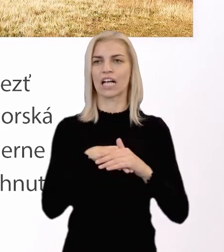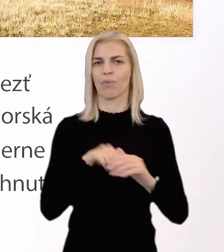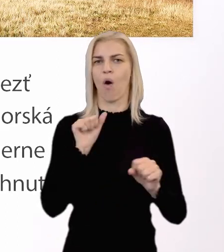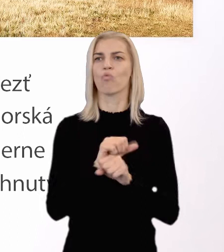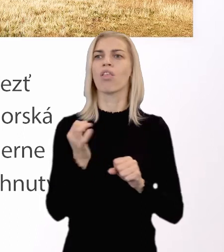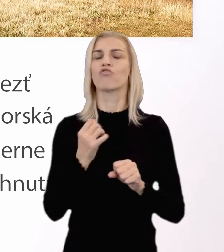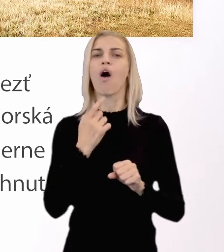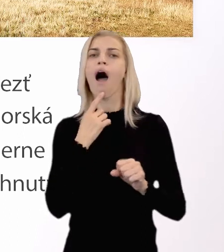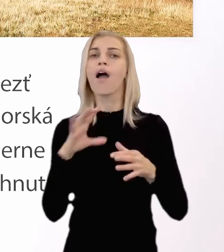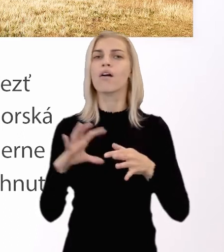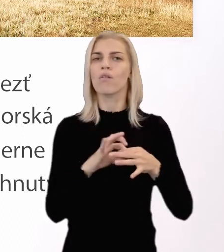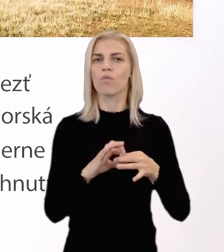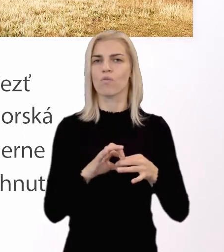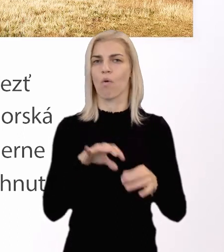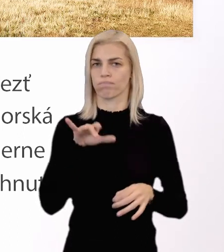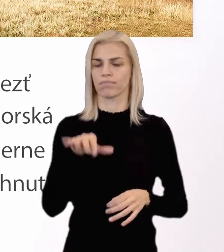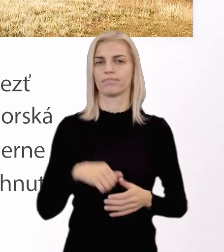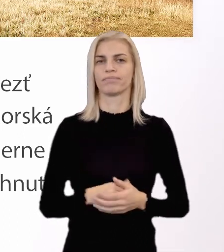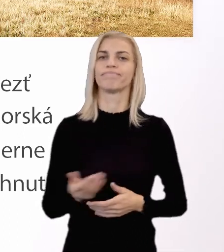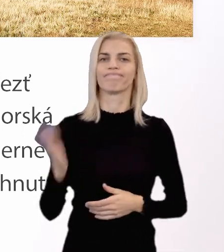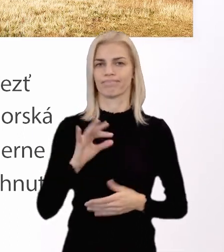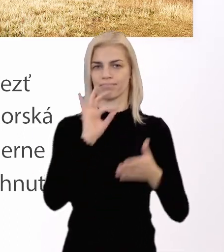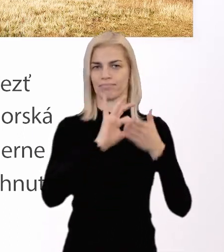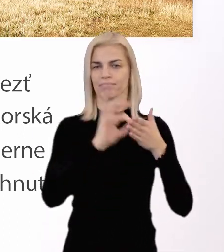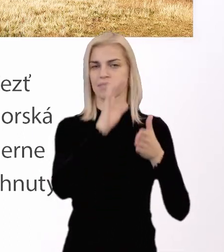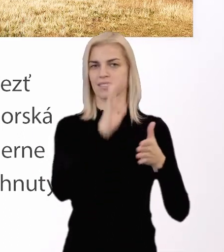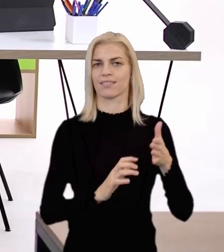dostať. Poďme si ich napísať na tabulu.